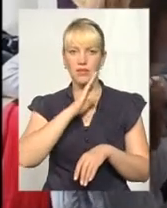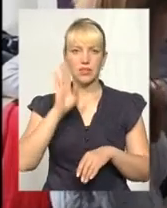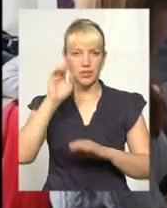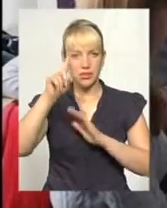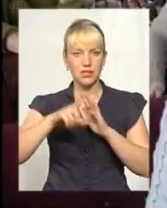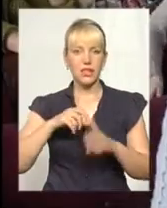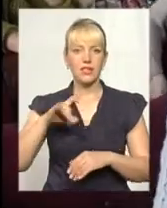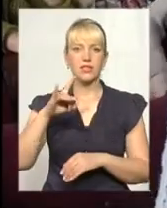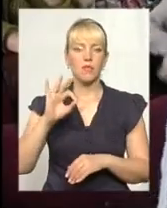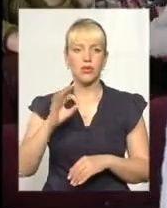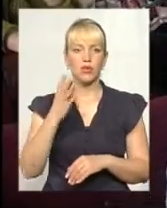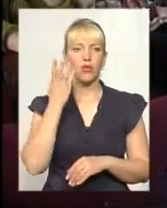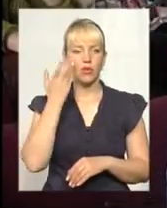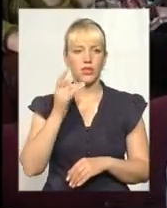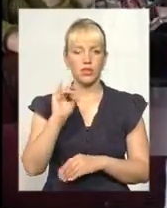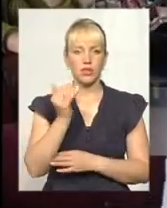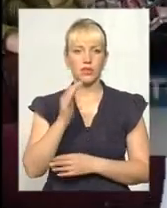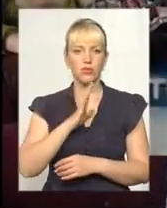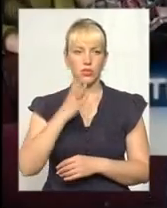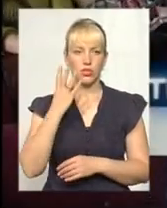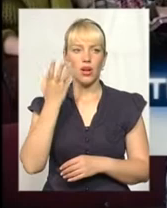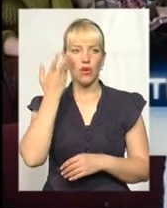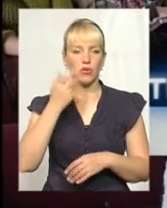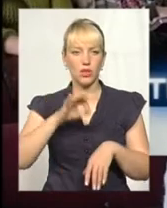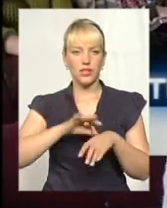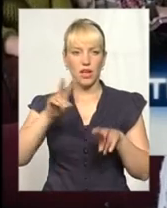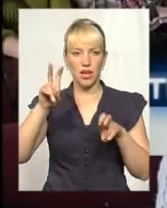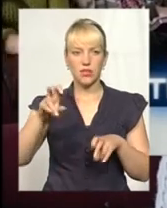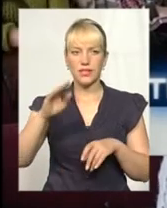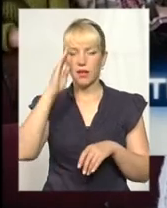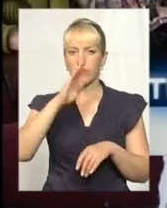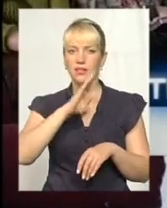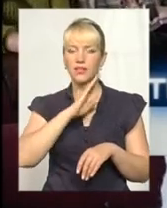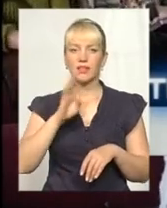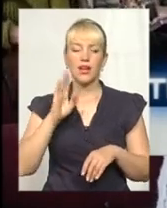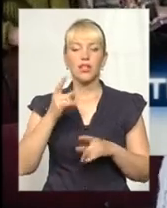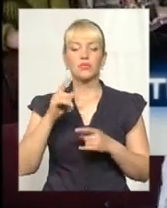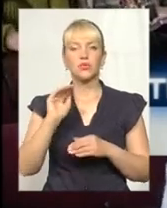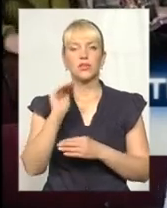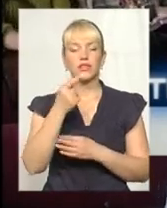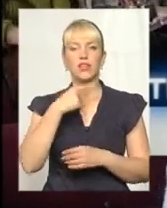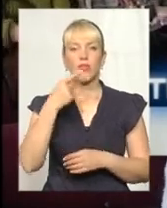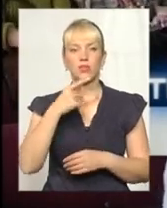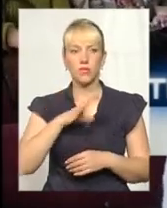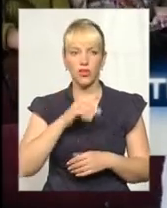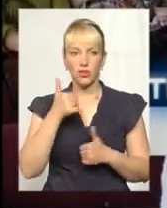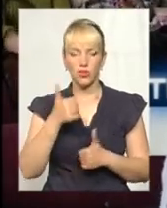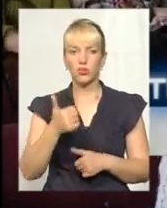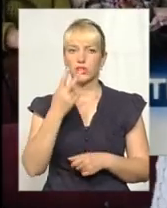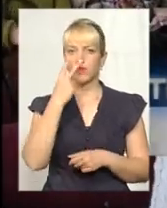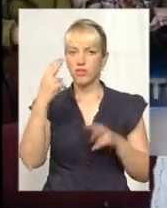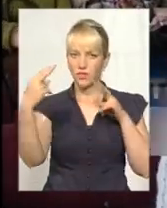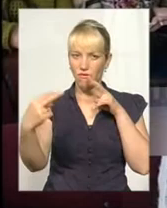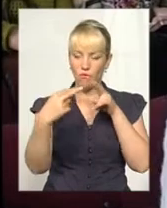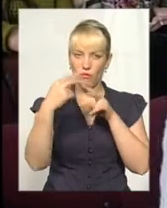4 роки. Коли ми встановили діагноз, певний час нам лікарі не ставили, тому що дитина розмовляла, вона дивилася у вічі,